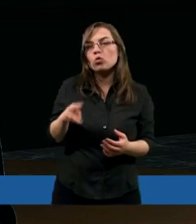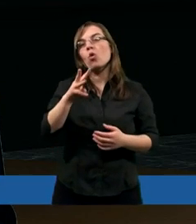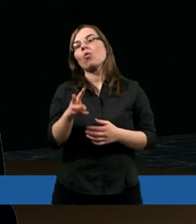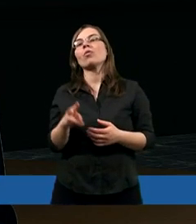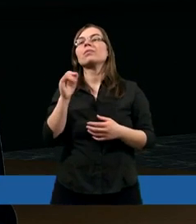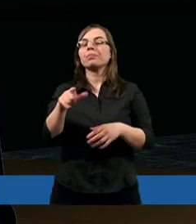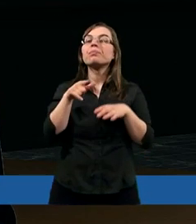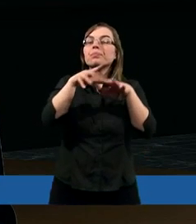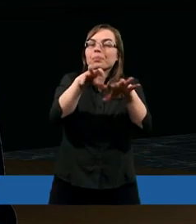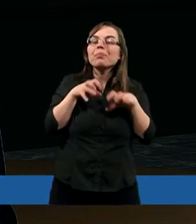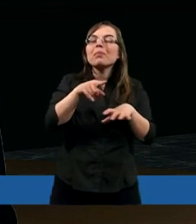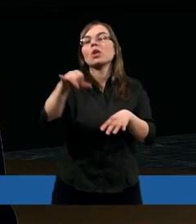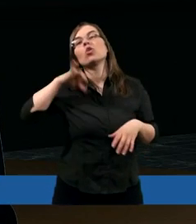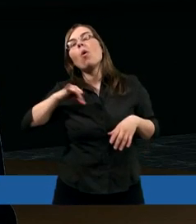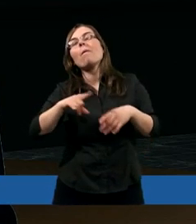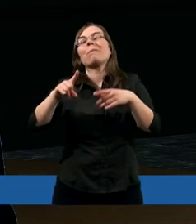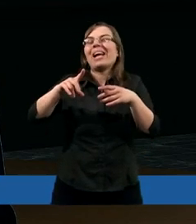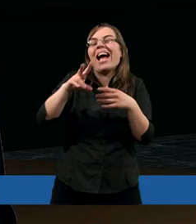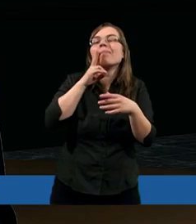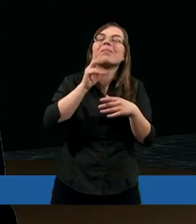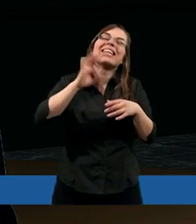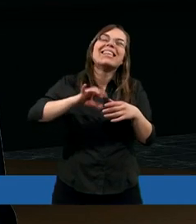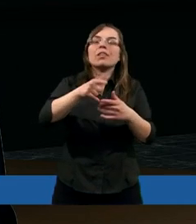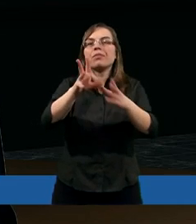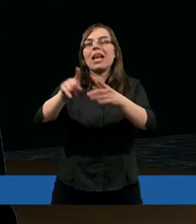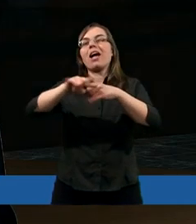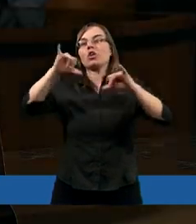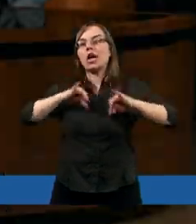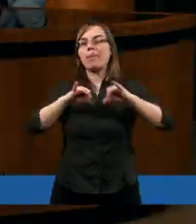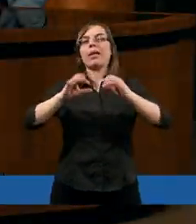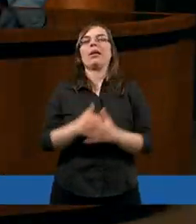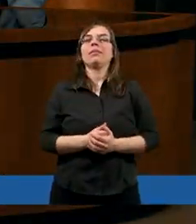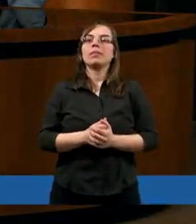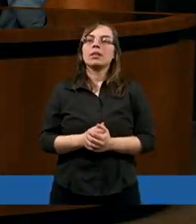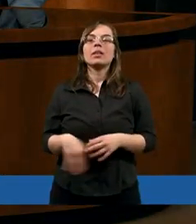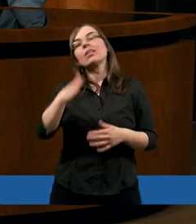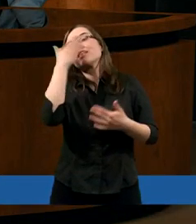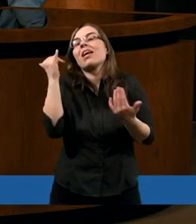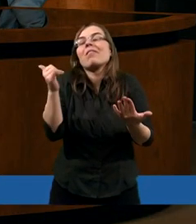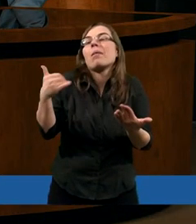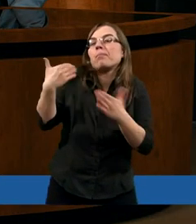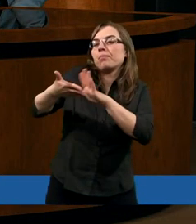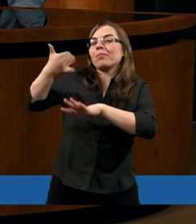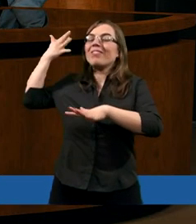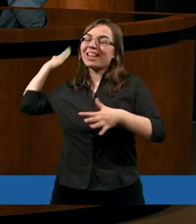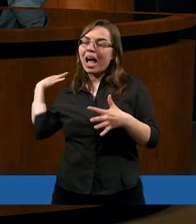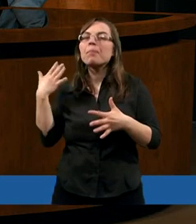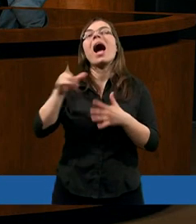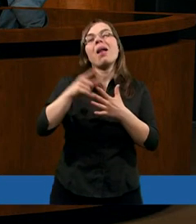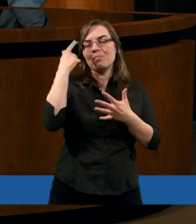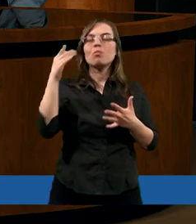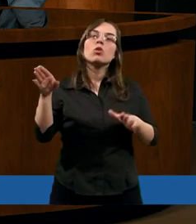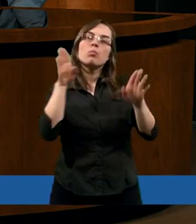i część zatrzymali sobie, za co ich czekała, za co zginęli zresztą. Nie wiem jak było wtedy, ale myślę, że